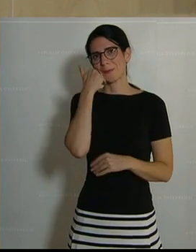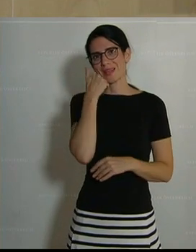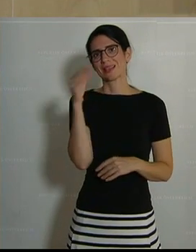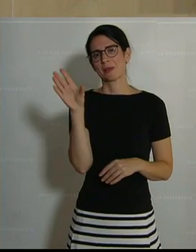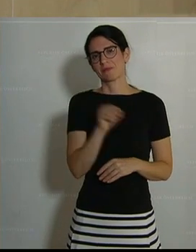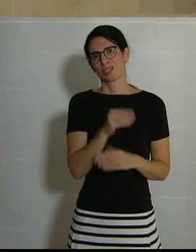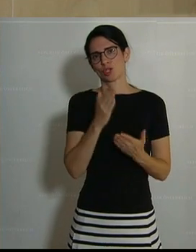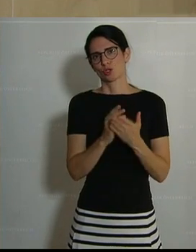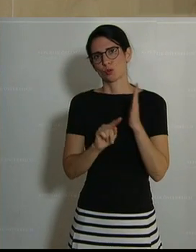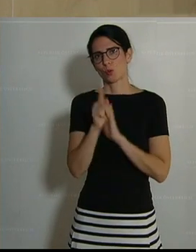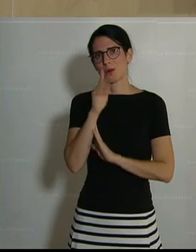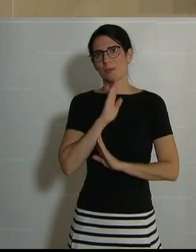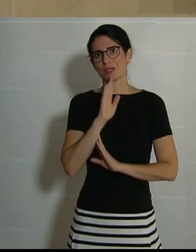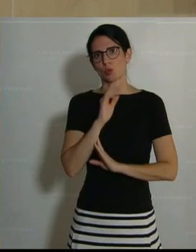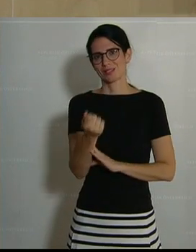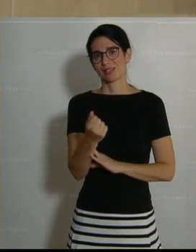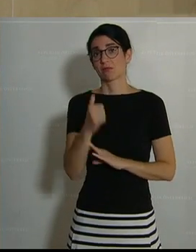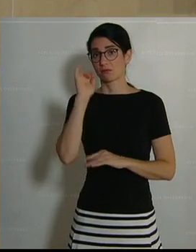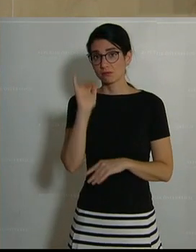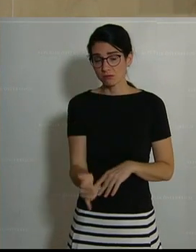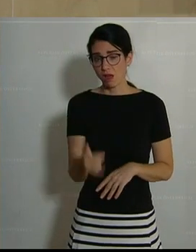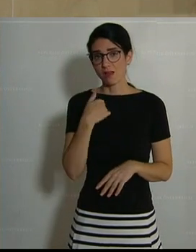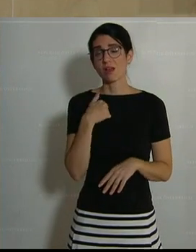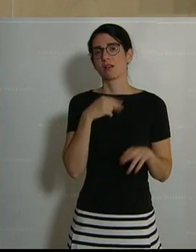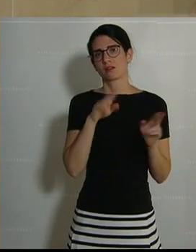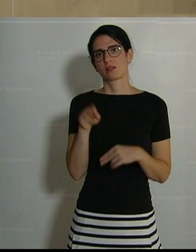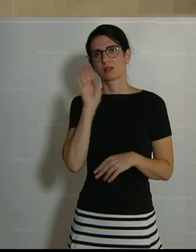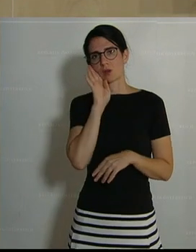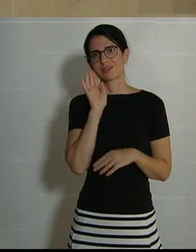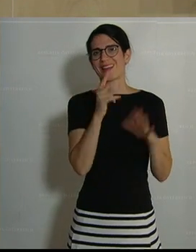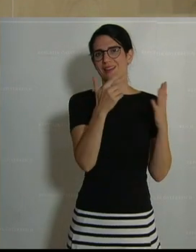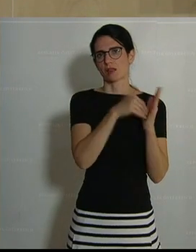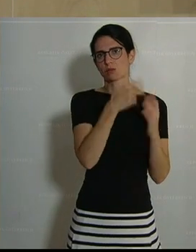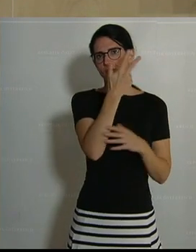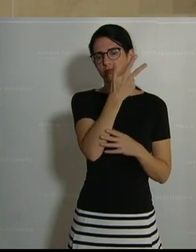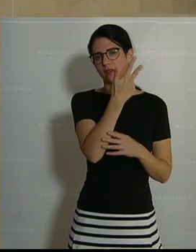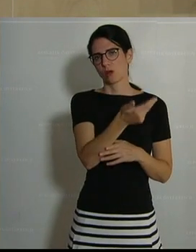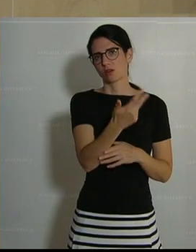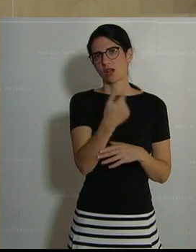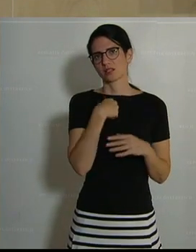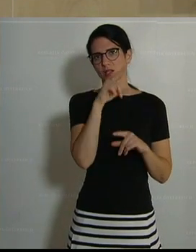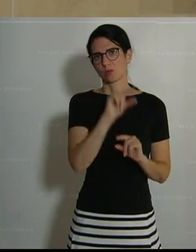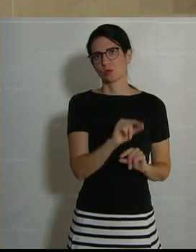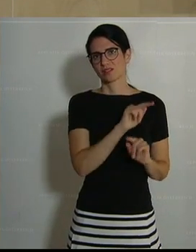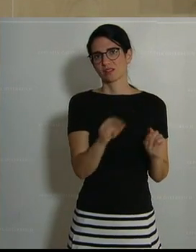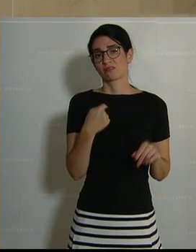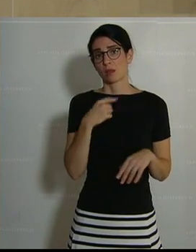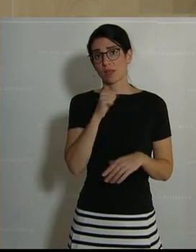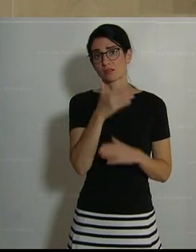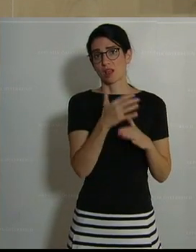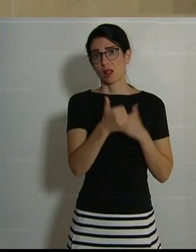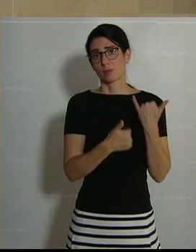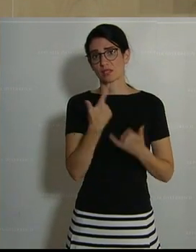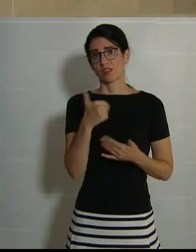mit ohnehin schon hohen Pensionen. Ja, richtig gehört. Unter den 8.033 Begünstigten waren im ersten